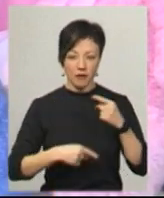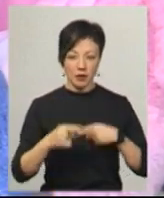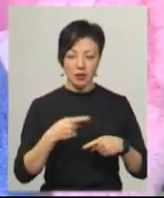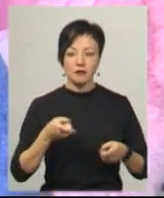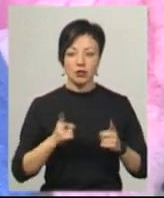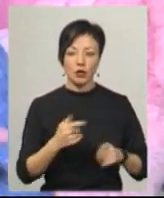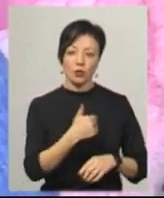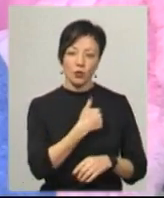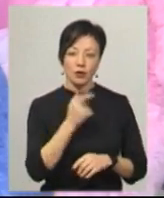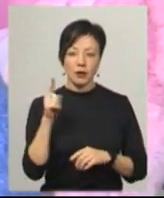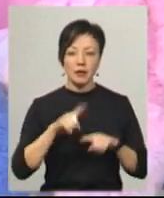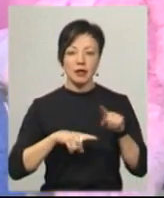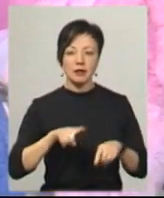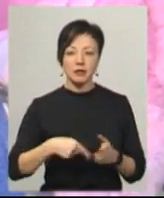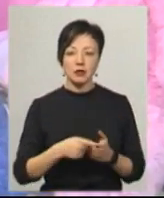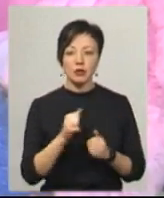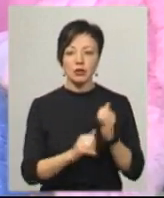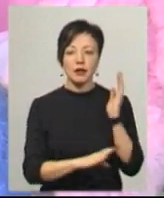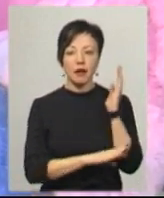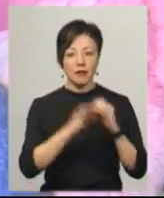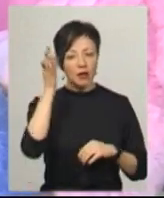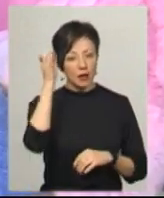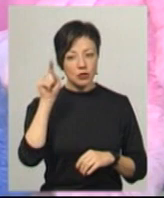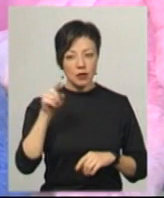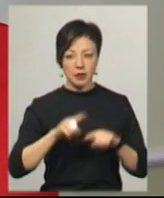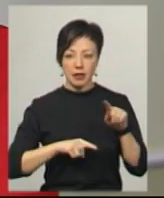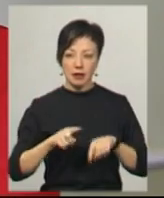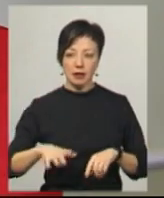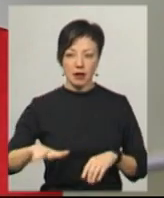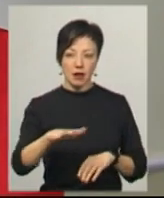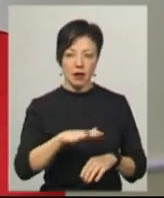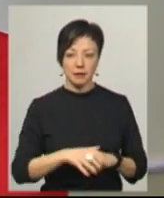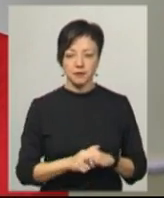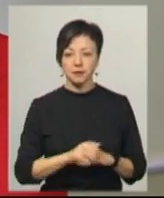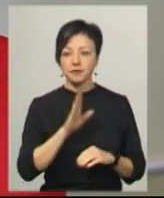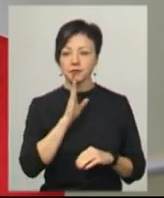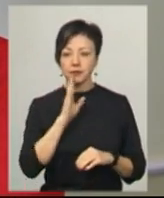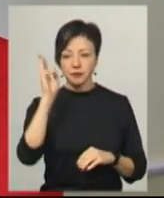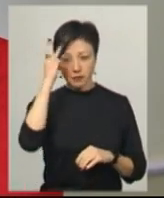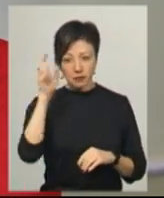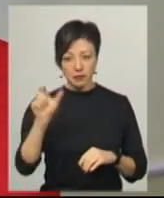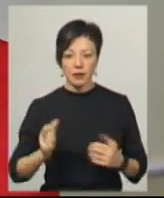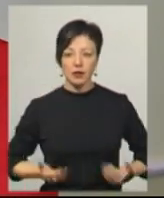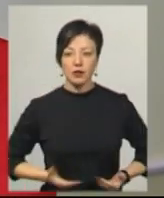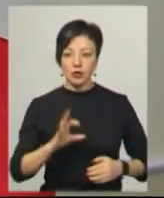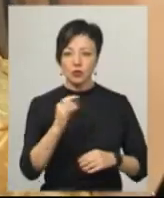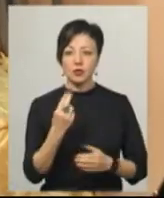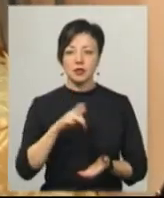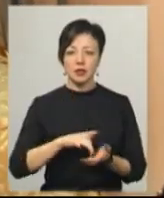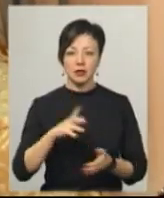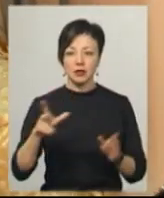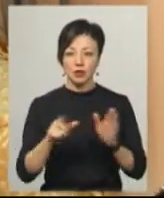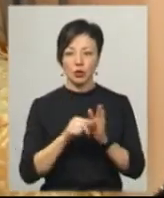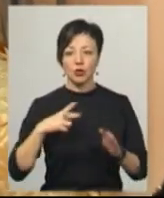звичайно, хочеться. Там рідне місто, там кожне дерево нагадує, що там рідний край. Галина Куршевна-Хмельничанка проживає в соціальному центрі з